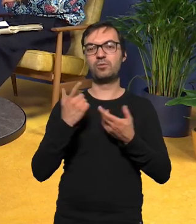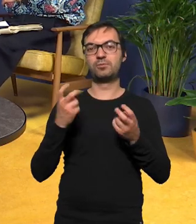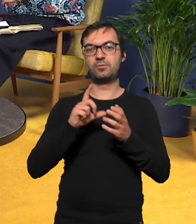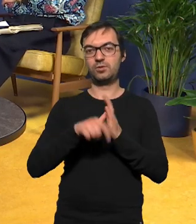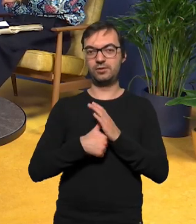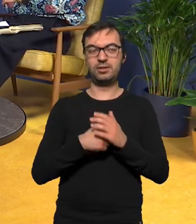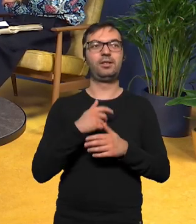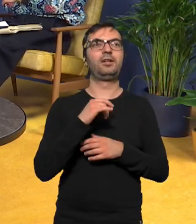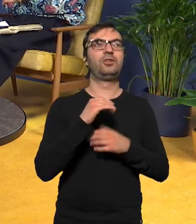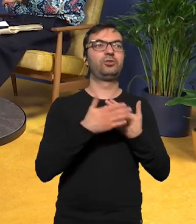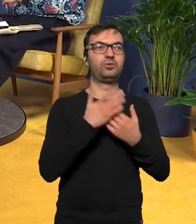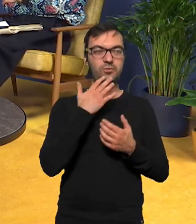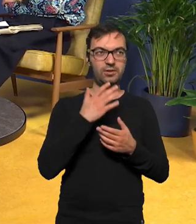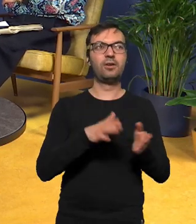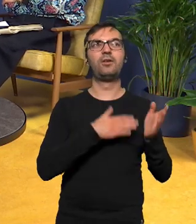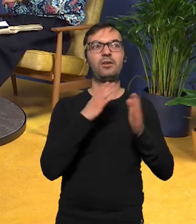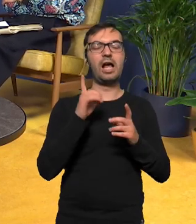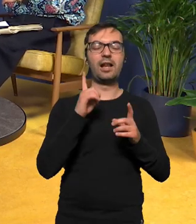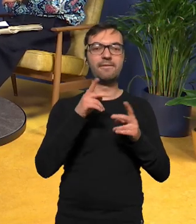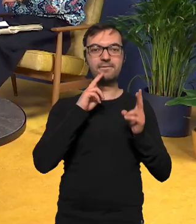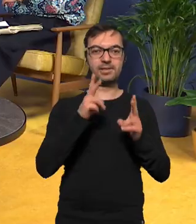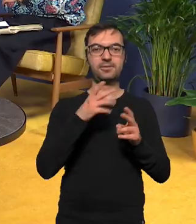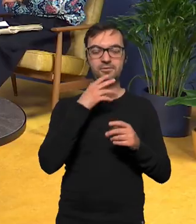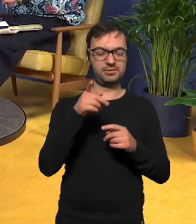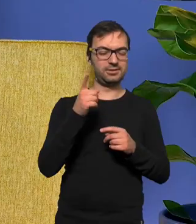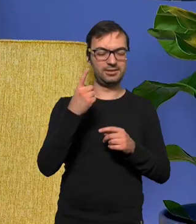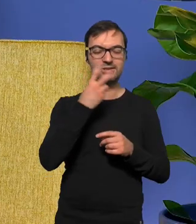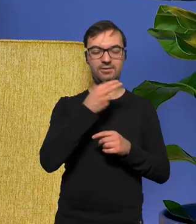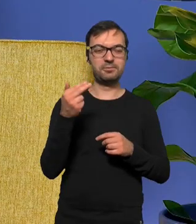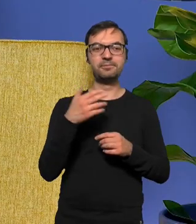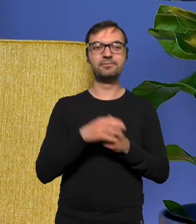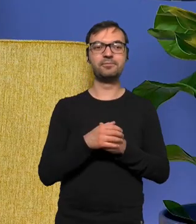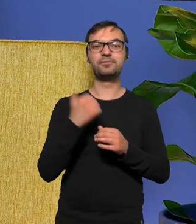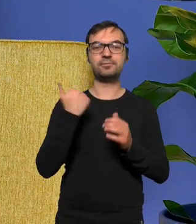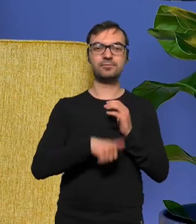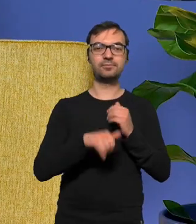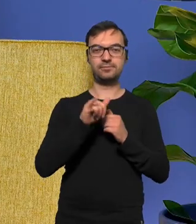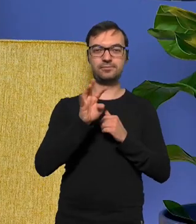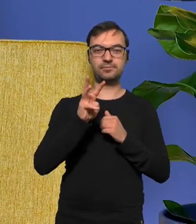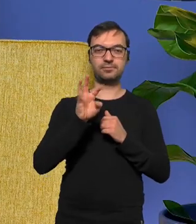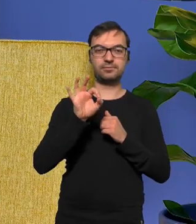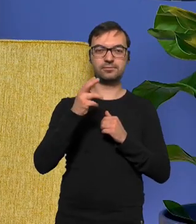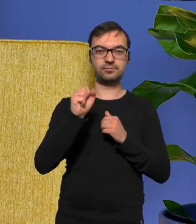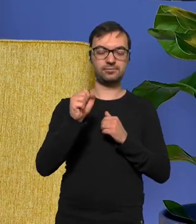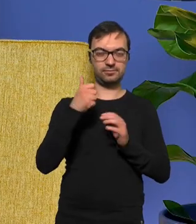o Iwonie już mówiłem i nieraz będę mówił ale faktycznie powiedziałaś ciekawą rzecz że oprócz Iwony która jest